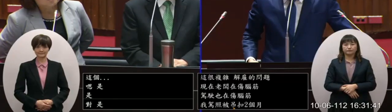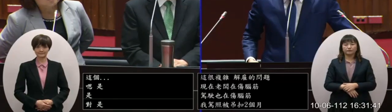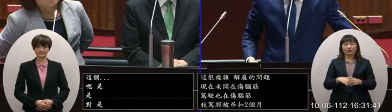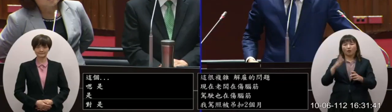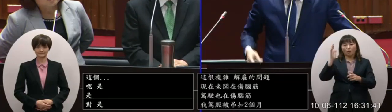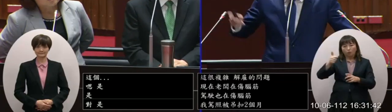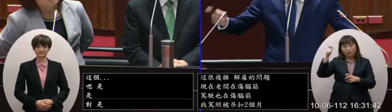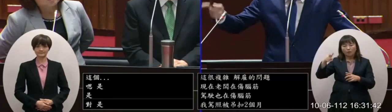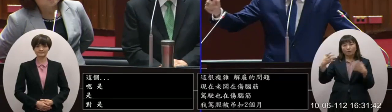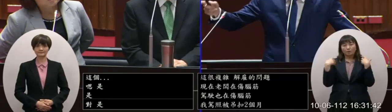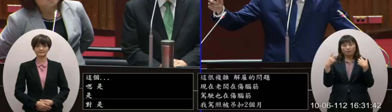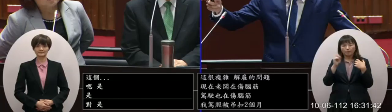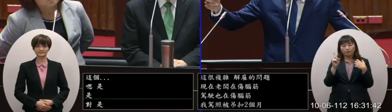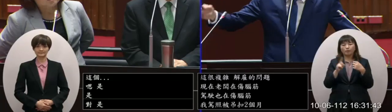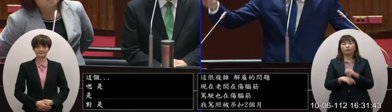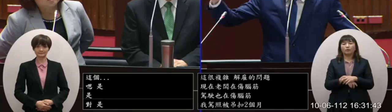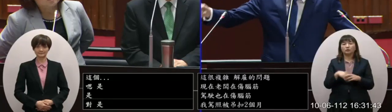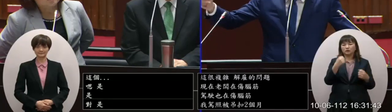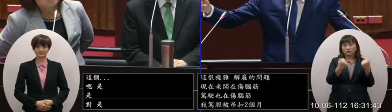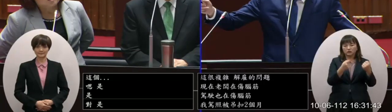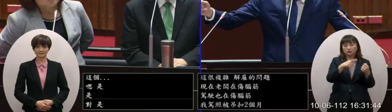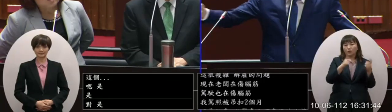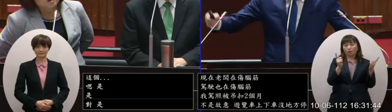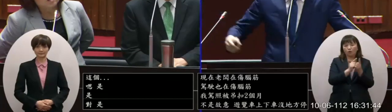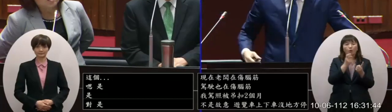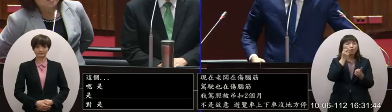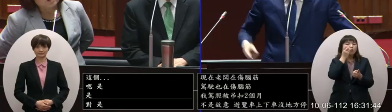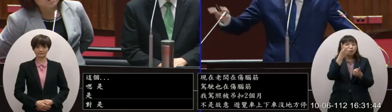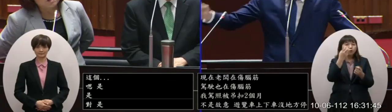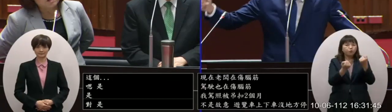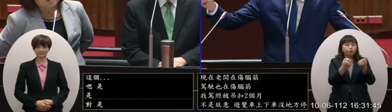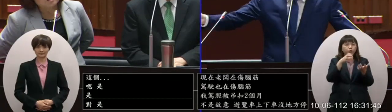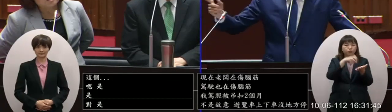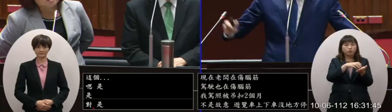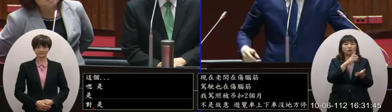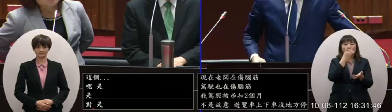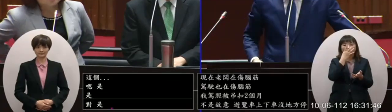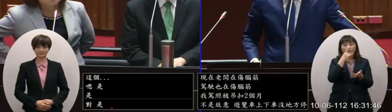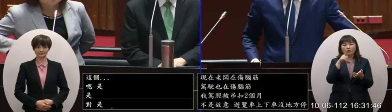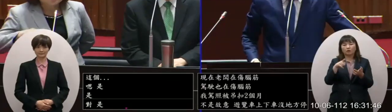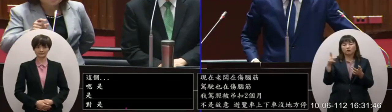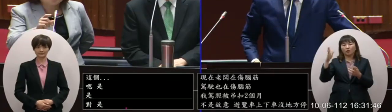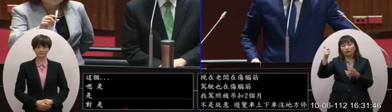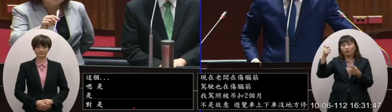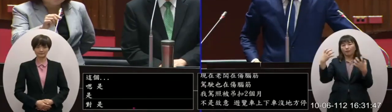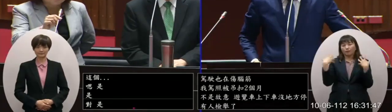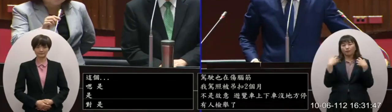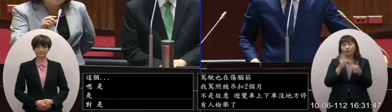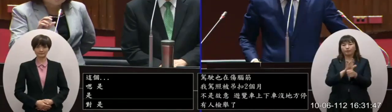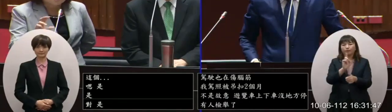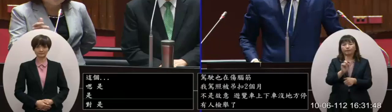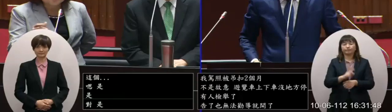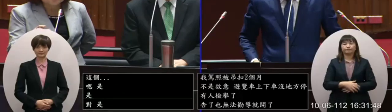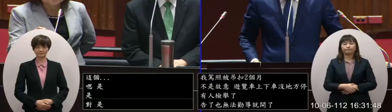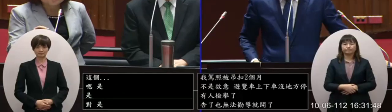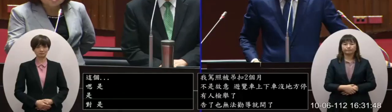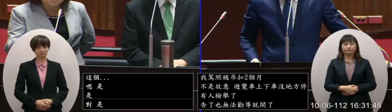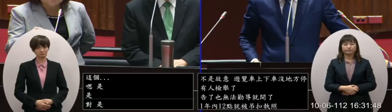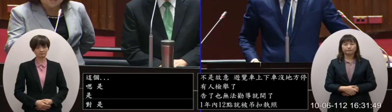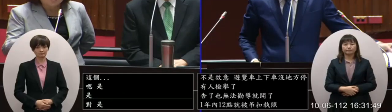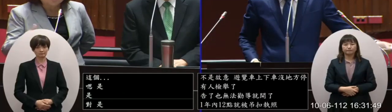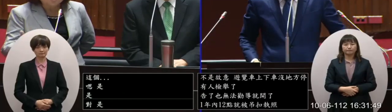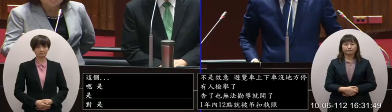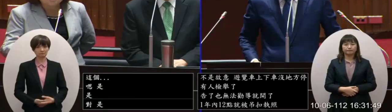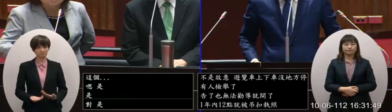雇主怎麼辦這個雇主這個駕駛被調酷兩個月駕照這時候怎麼辦你告訴我雇主怎麼辦可能必須